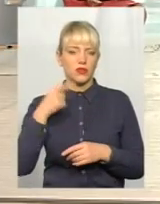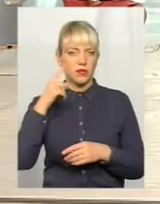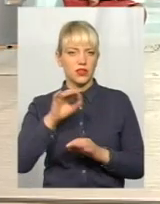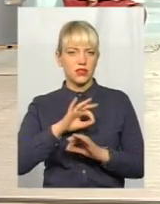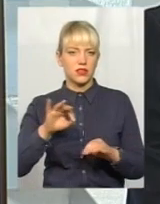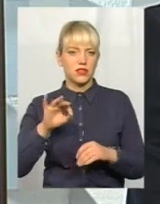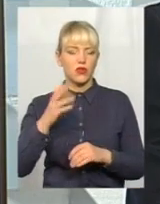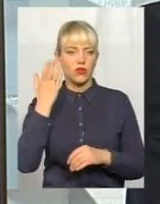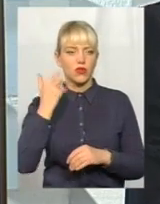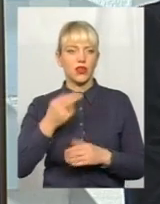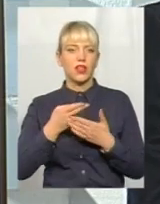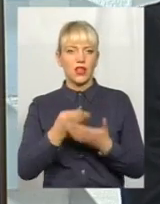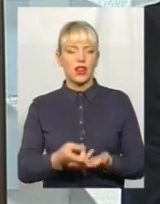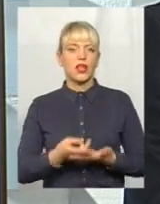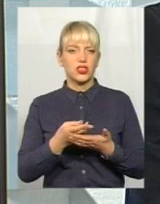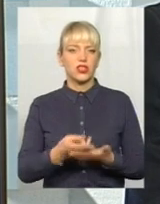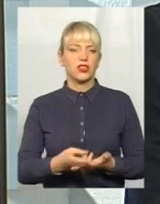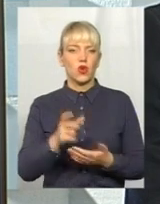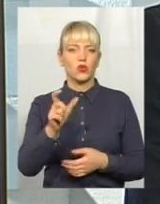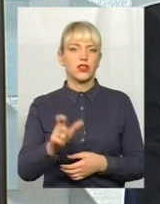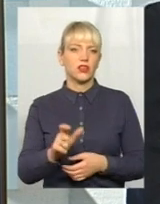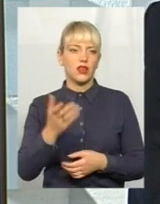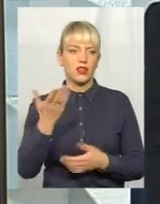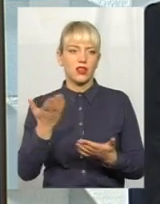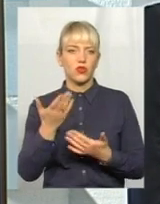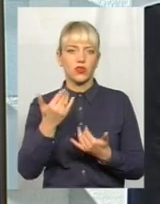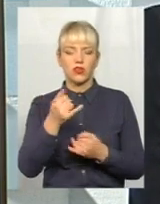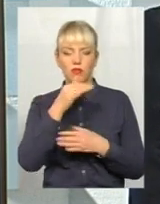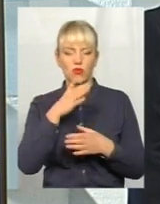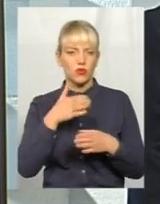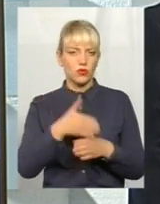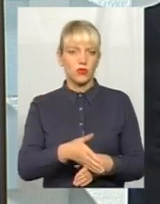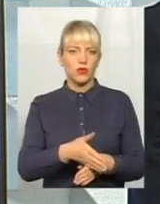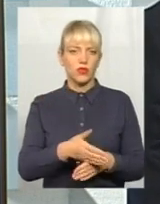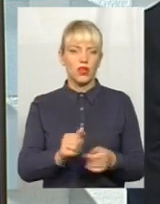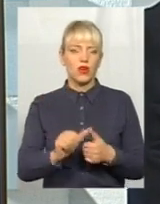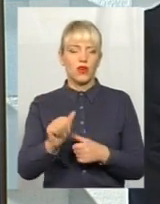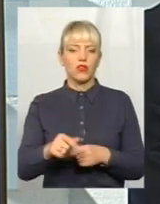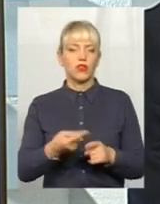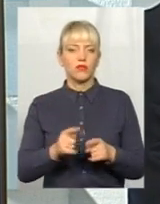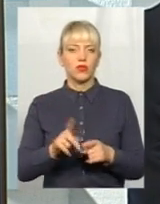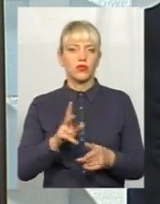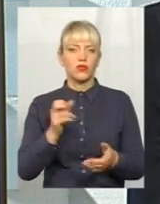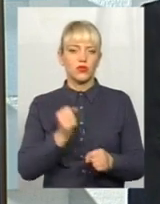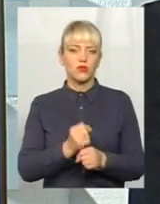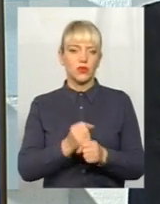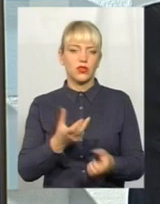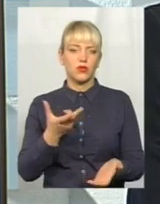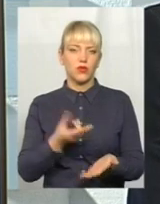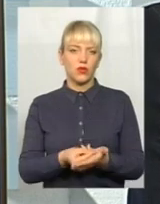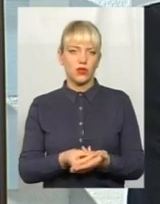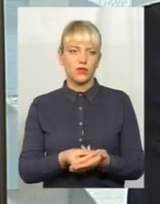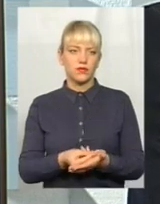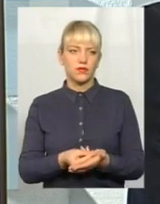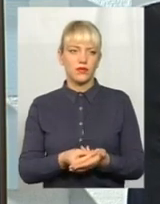коли лежить людина, якою ти вже і не можеш допомогти, окрім того, що укол зробити. І